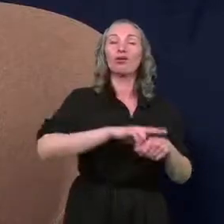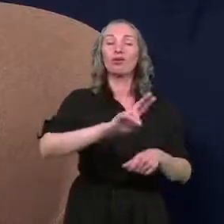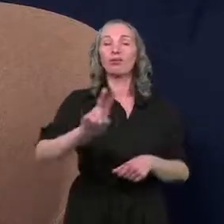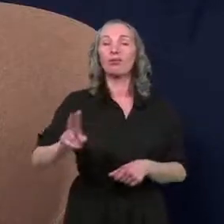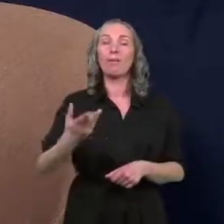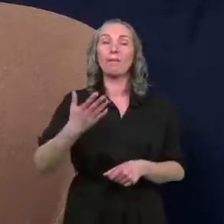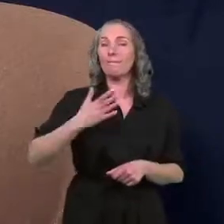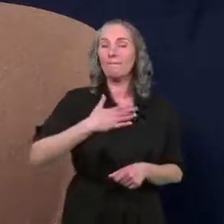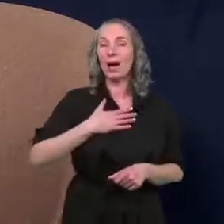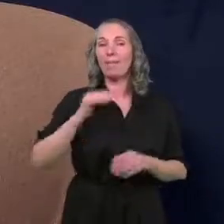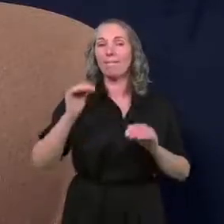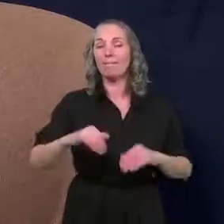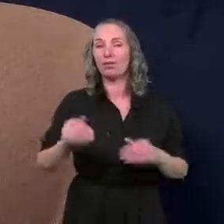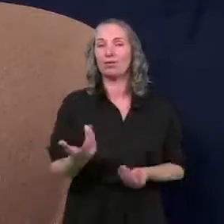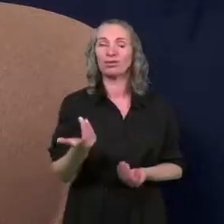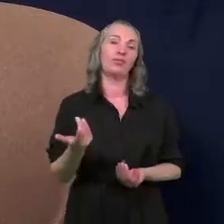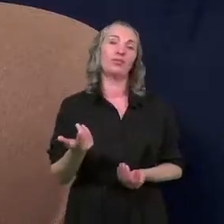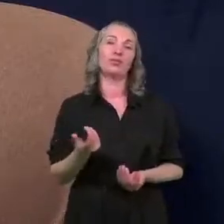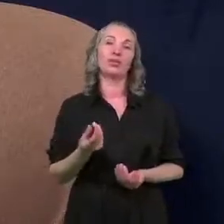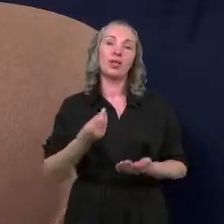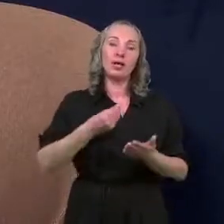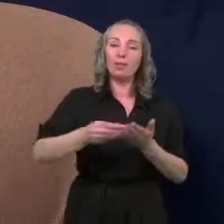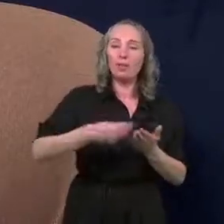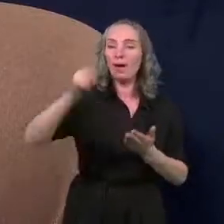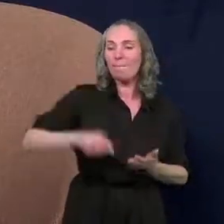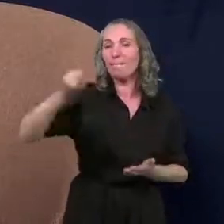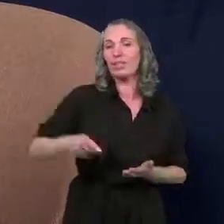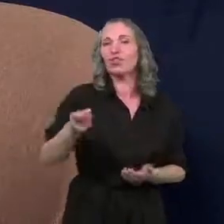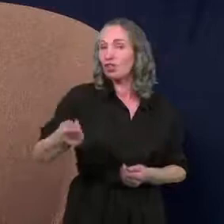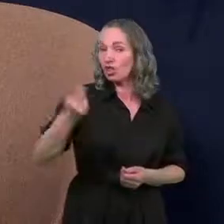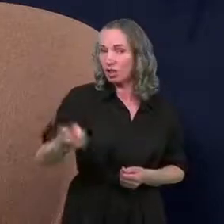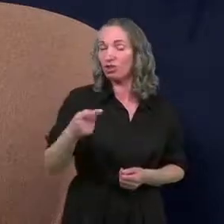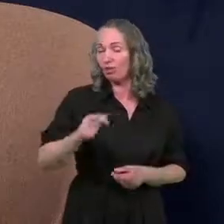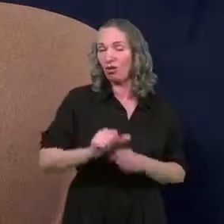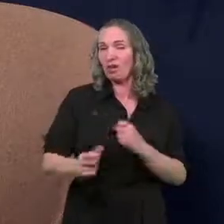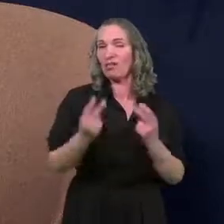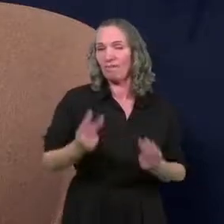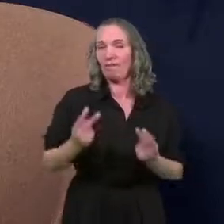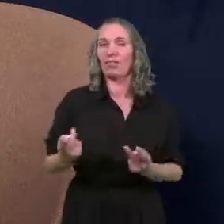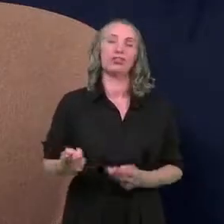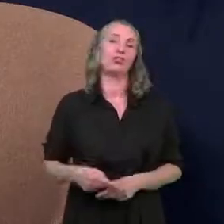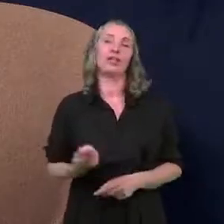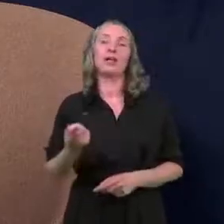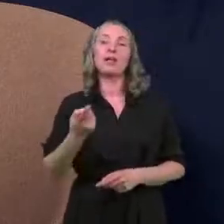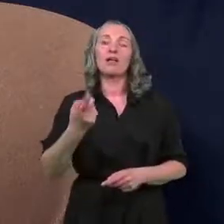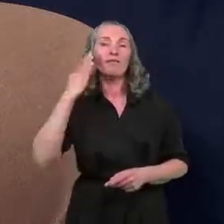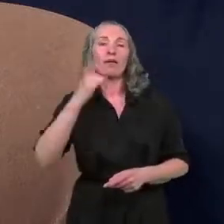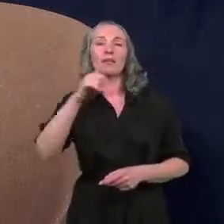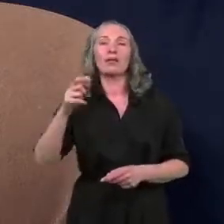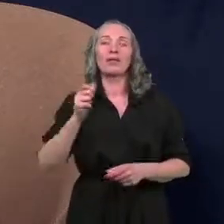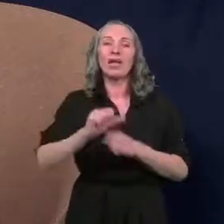mają możliwości płacenia czynszu, bo na tym nam bardzo zależy, bo wiemy jakie są